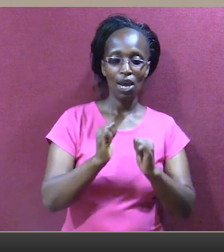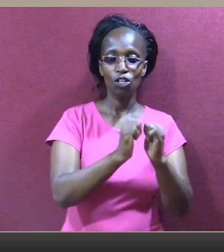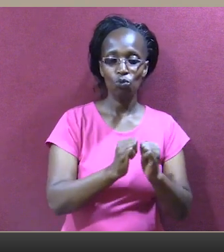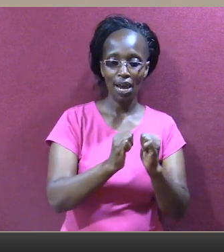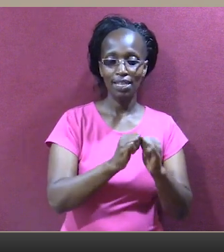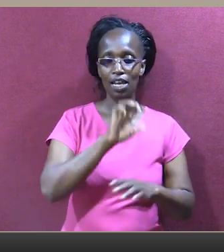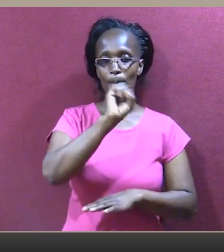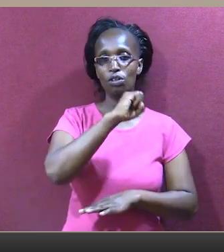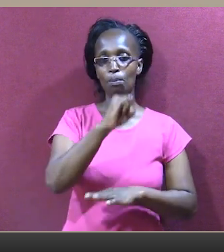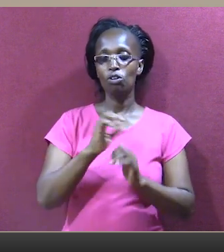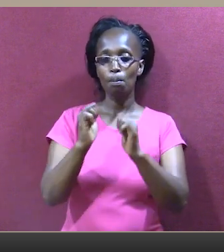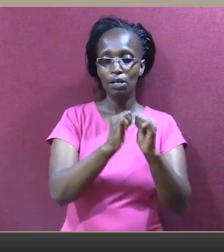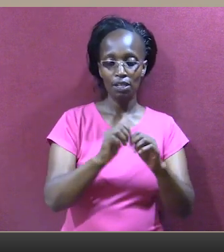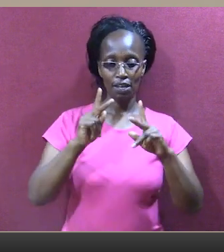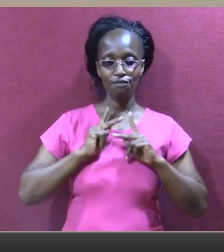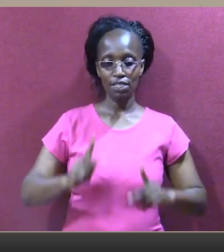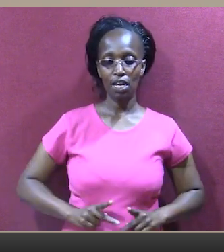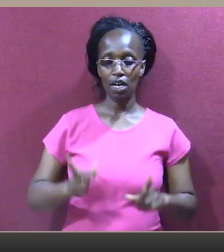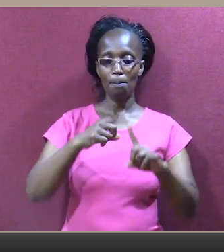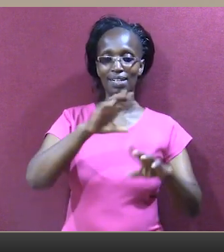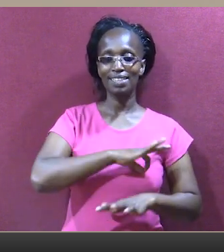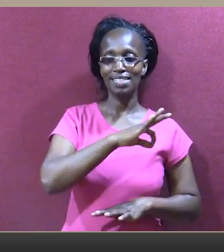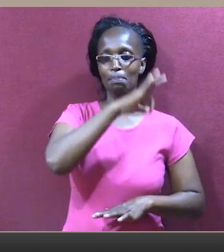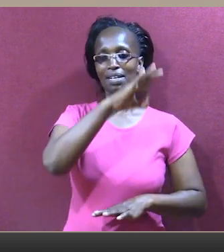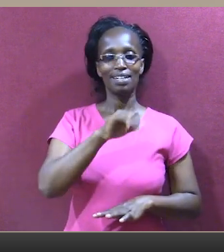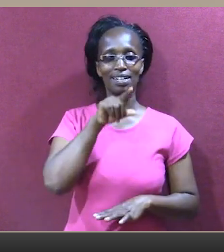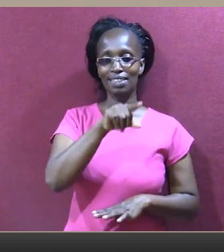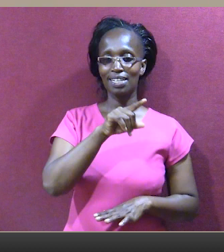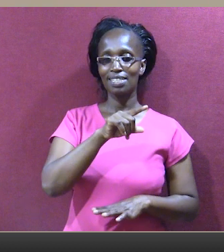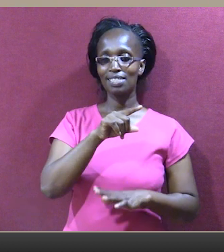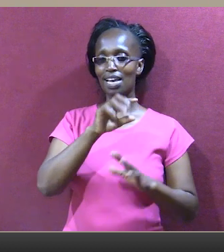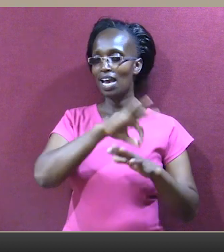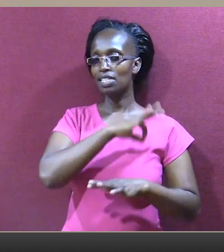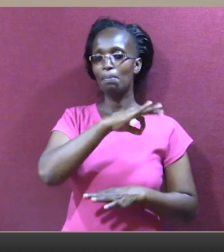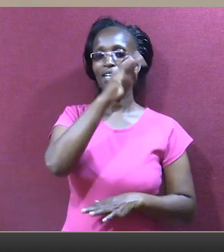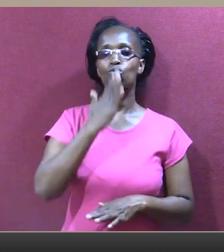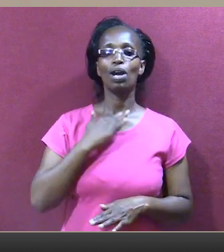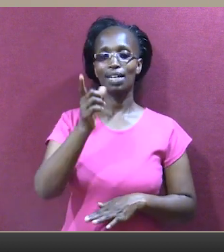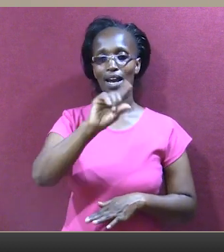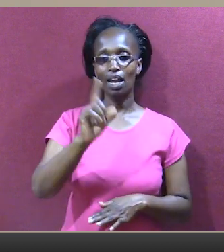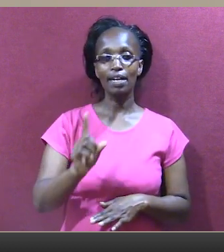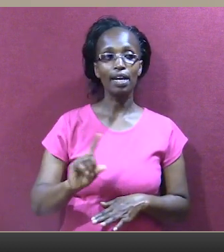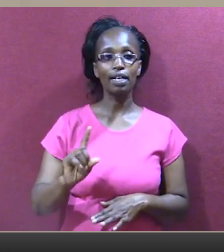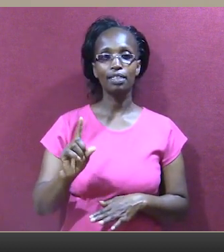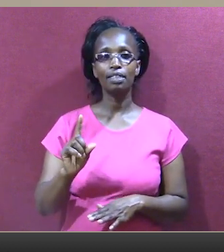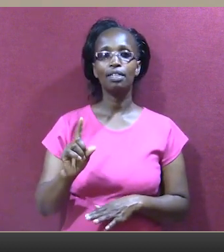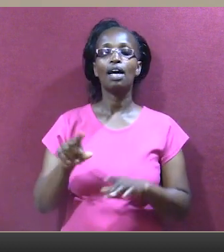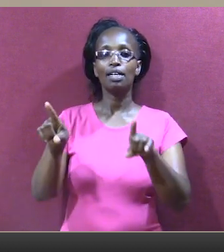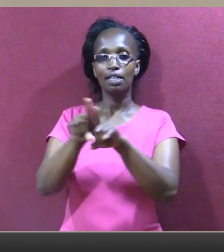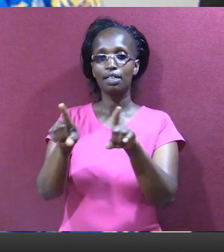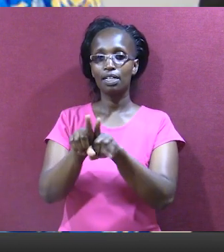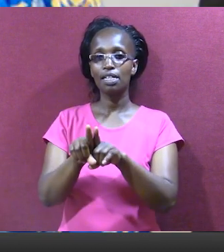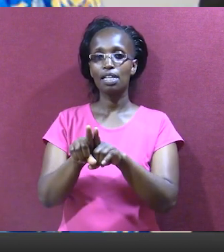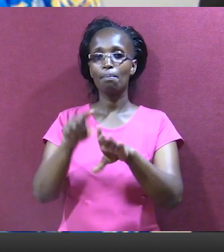are together, we may not be together physically but we are in together in spirit Atutaki yoroho ya kuwachiwa, hapana, hata yyo spirit beba